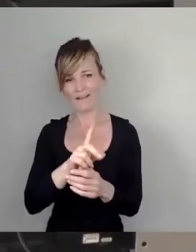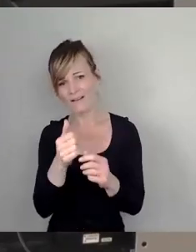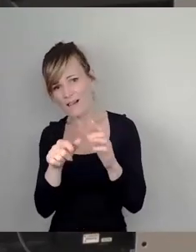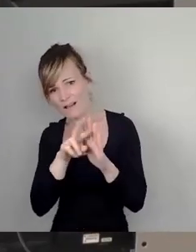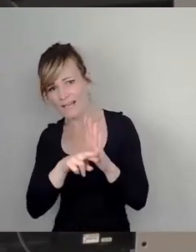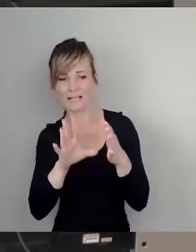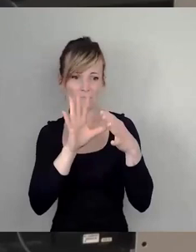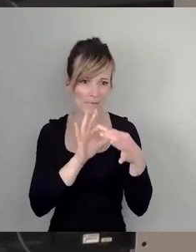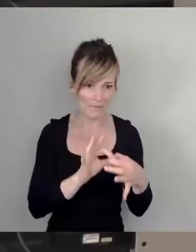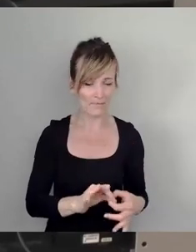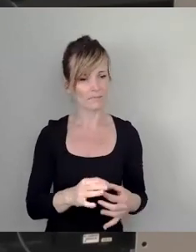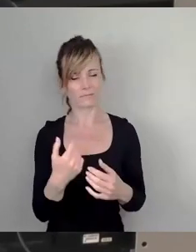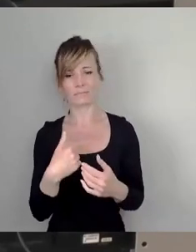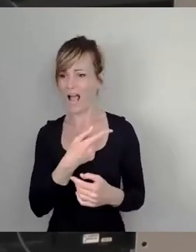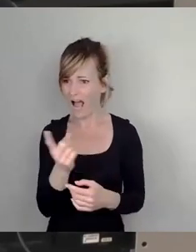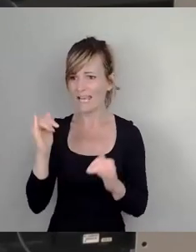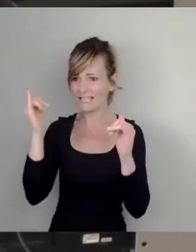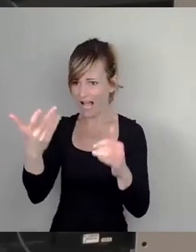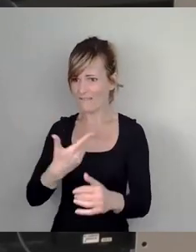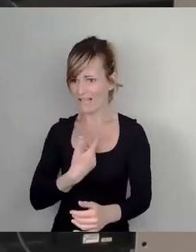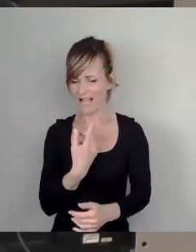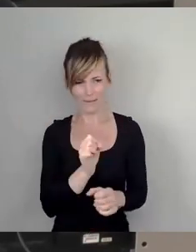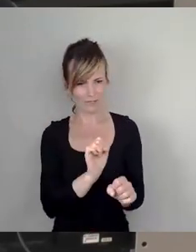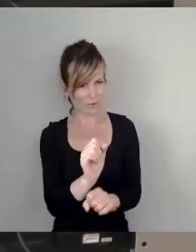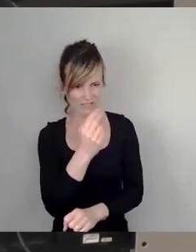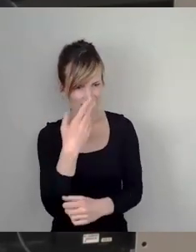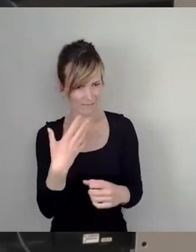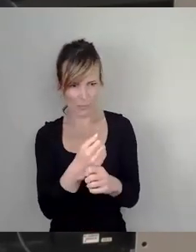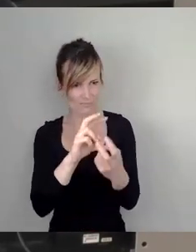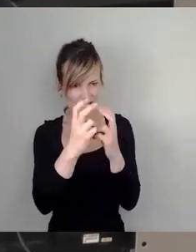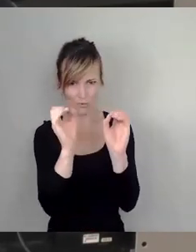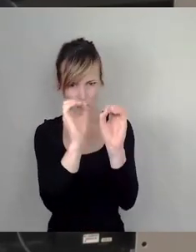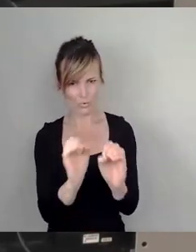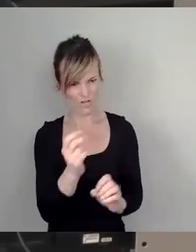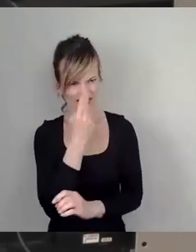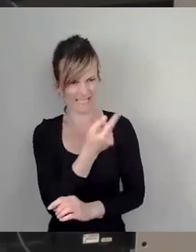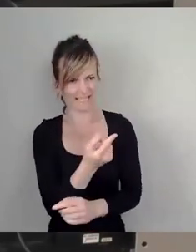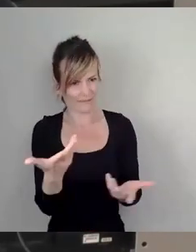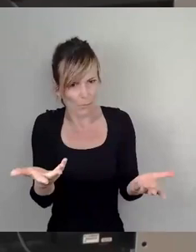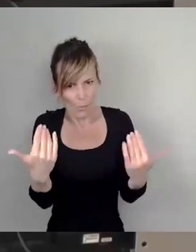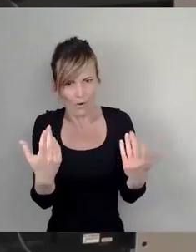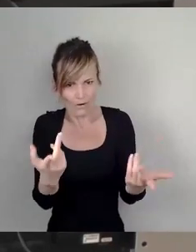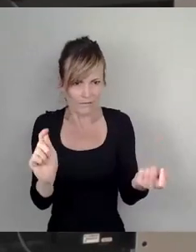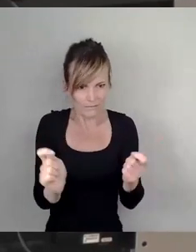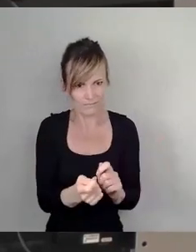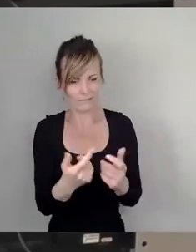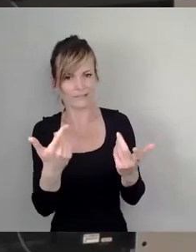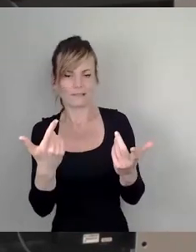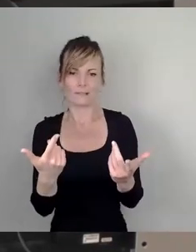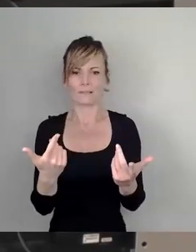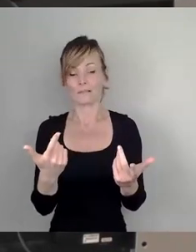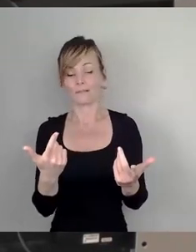bislang auch noch nicht. Und deshalb, je mehr es